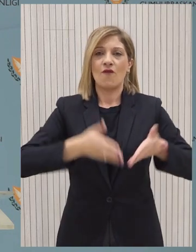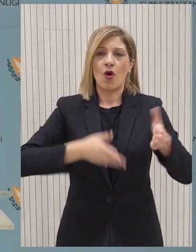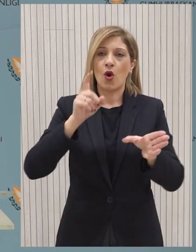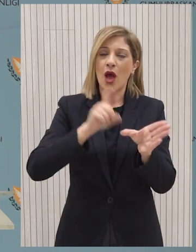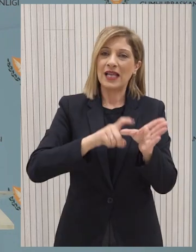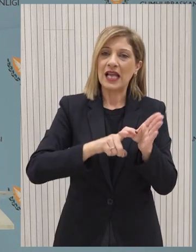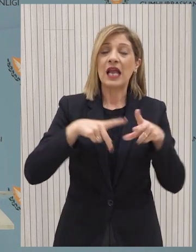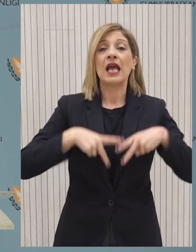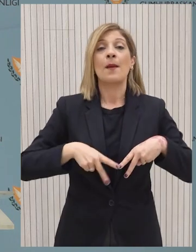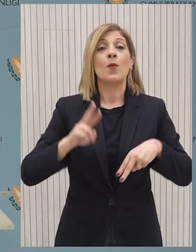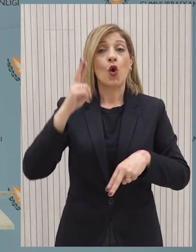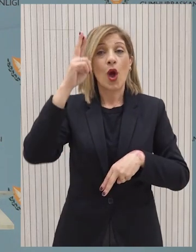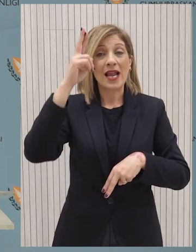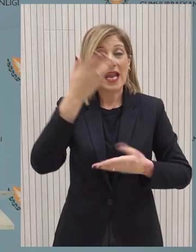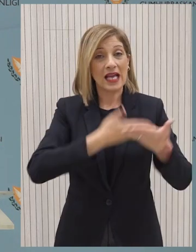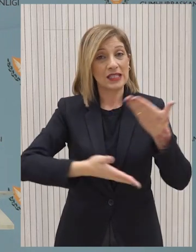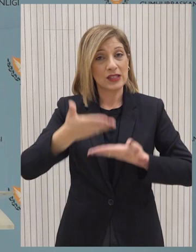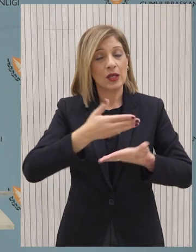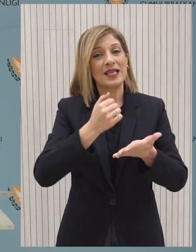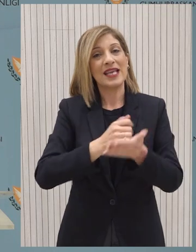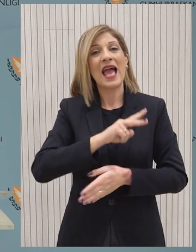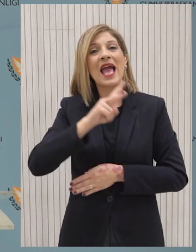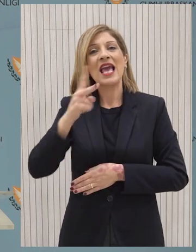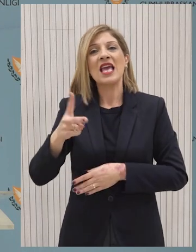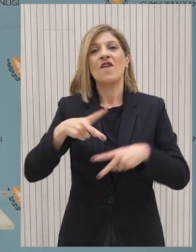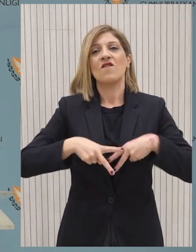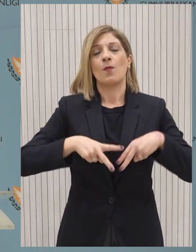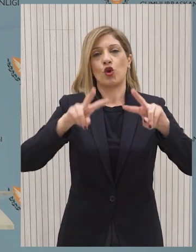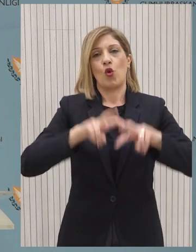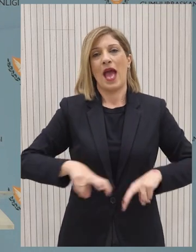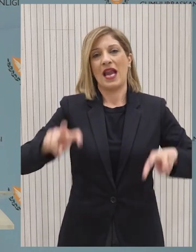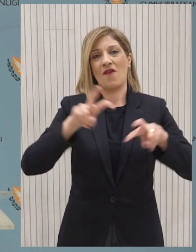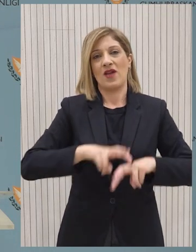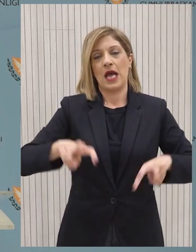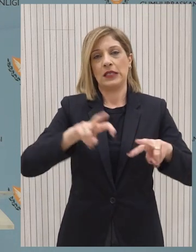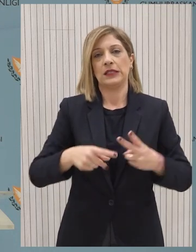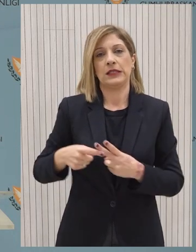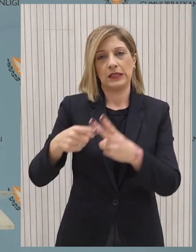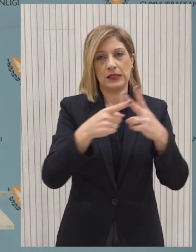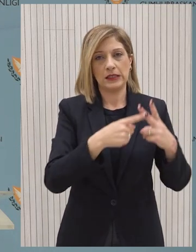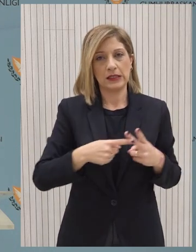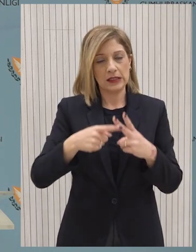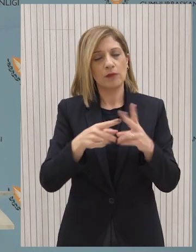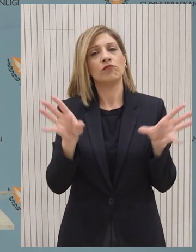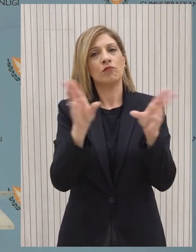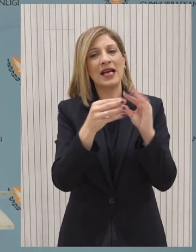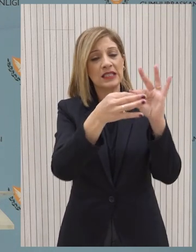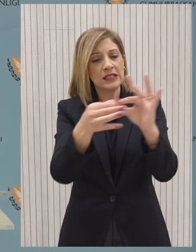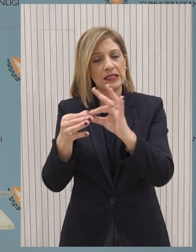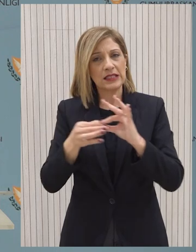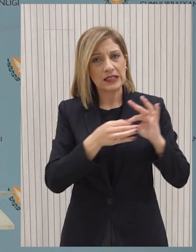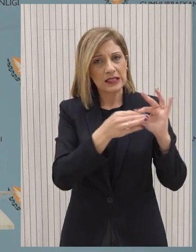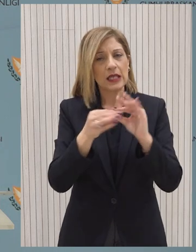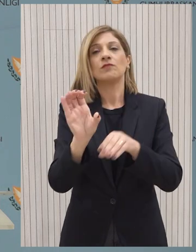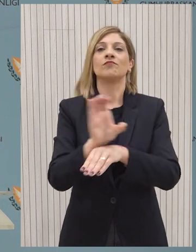Υπουργού Ενέργειας, Εμπορίου και Βιομηχανίας και του Υφυπουργείου Έρευνας, Καινοτομίας και Ψηφιακής Πολιτικής, μέσω του Τμήματος Υπηρεσιών Πληροφορικής